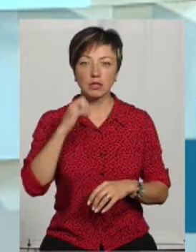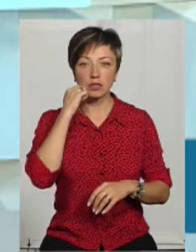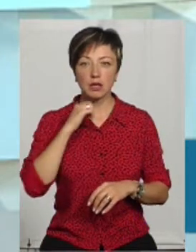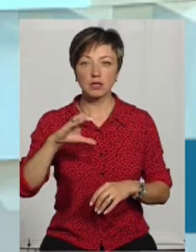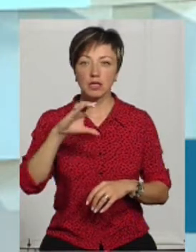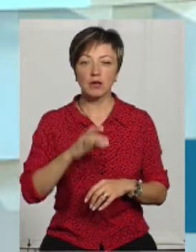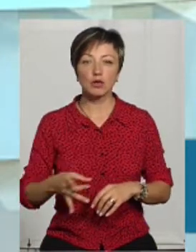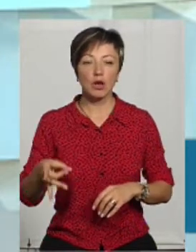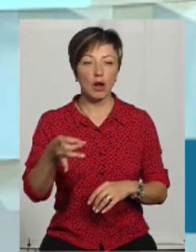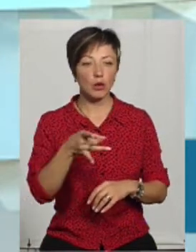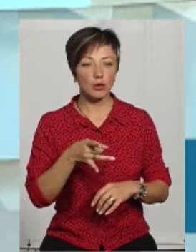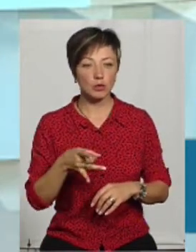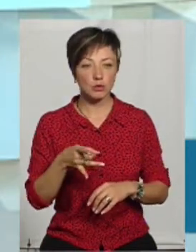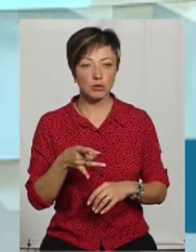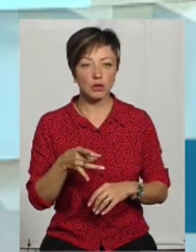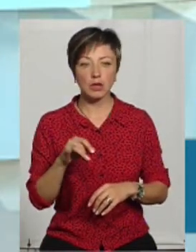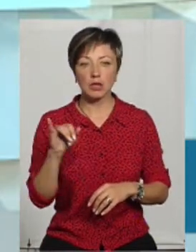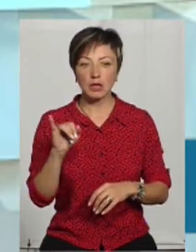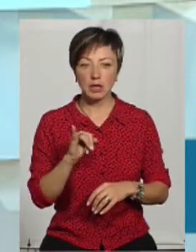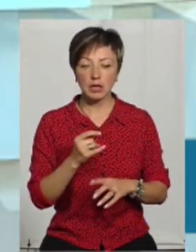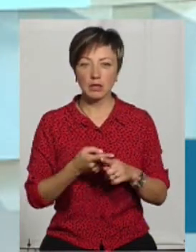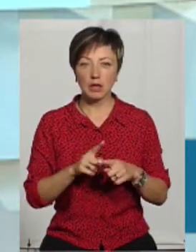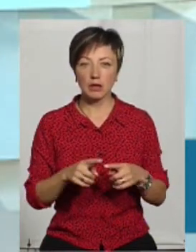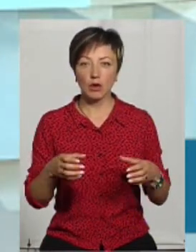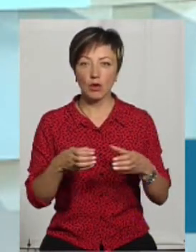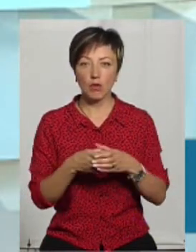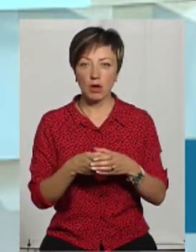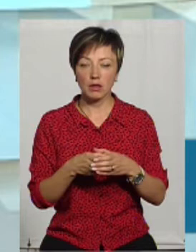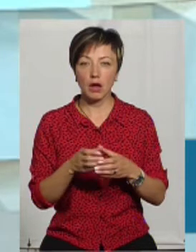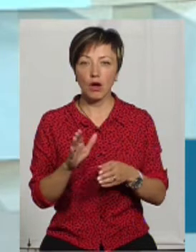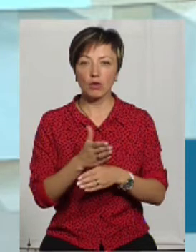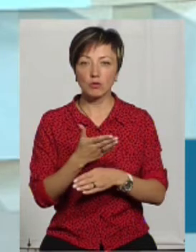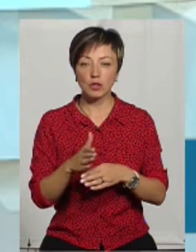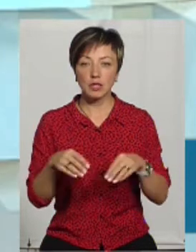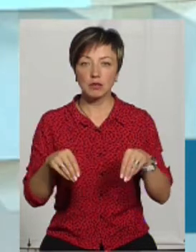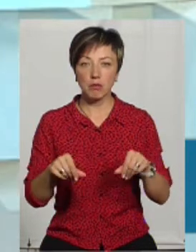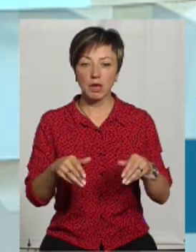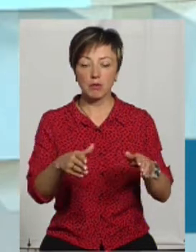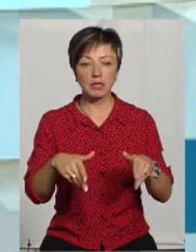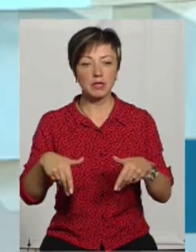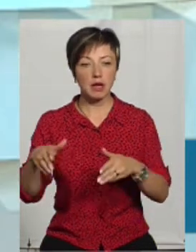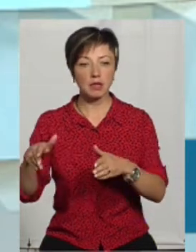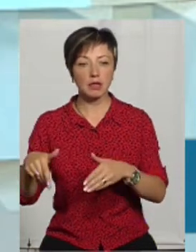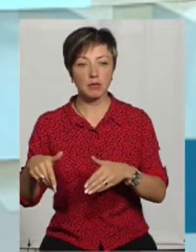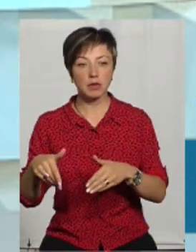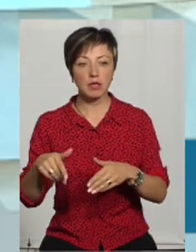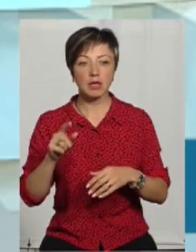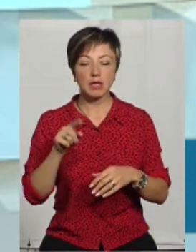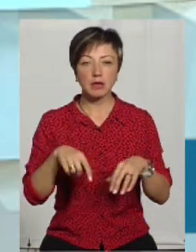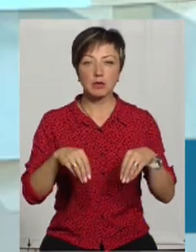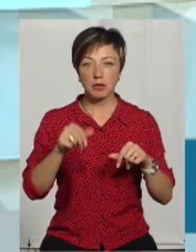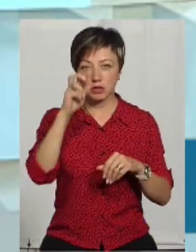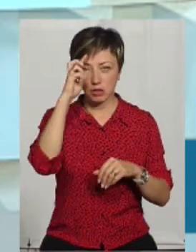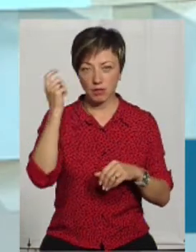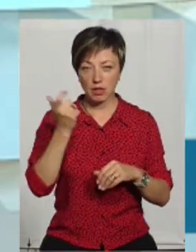Старосинявського району. І дана громада розпоряджається даними земельні ділянками. Там земель